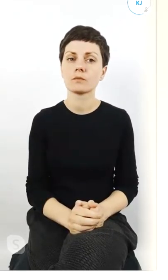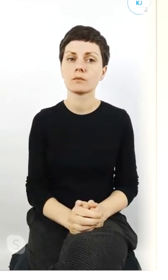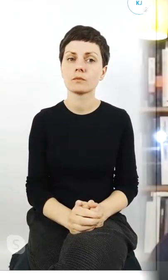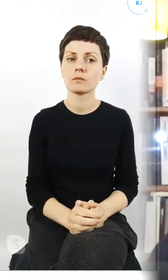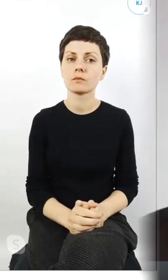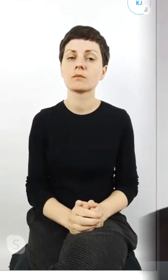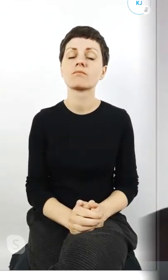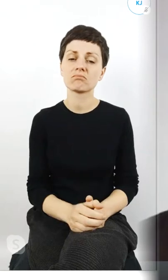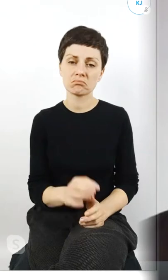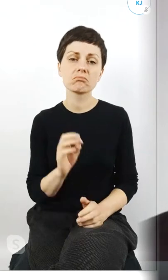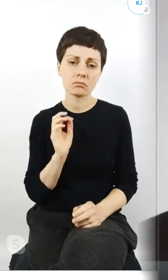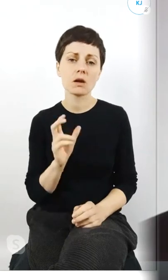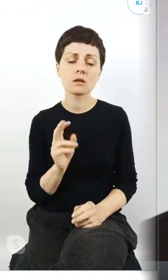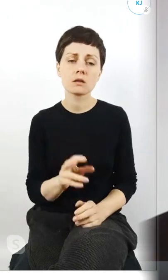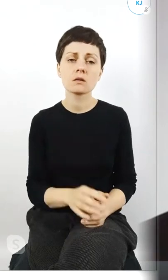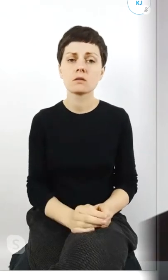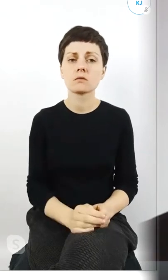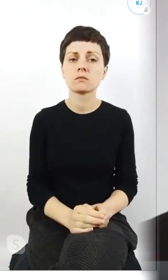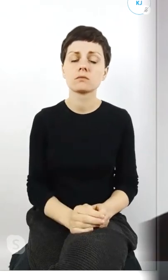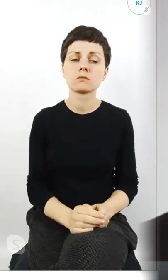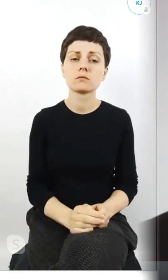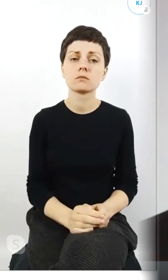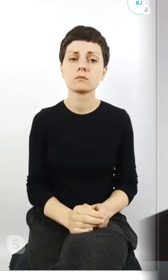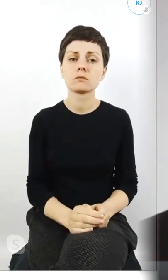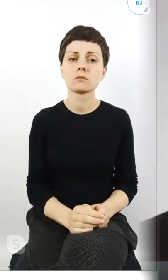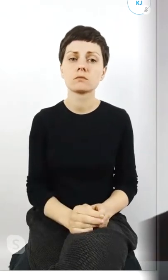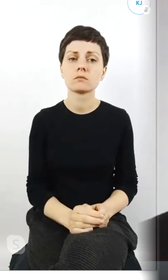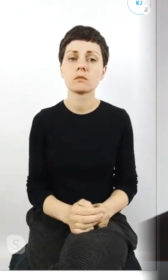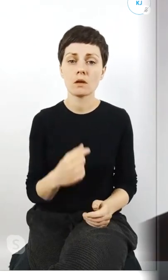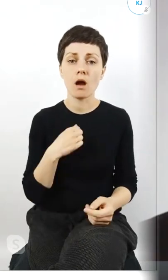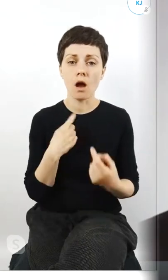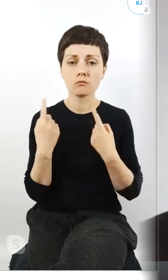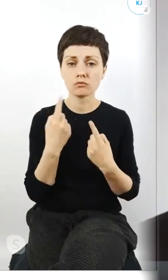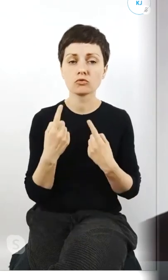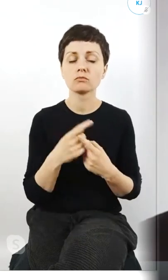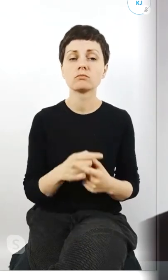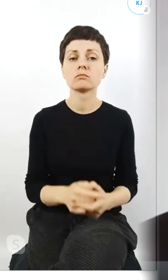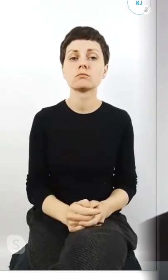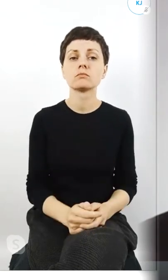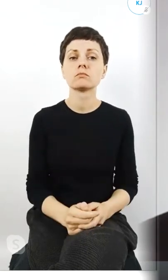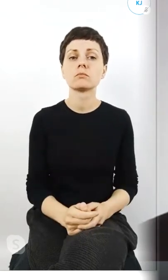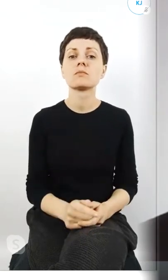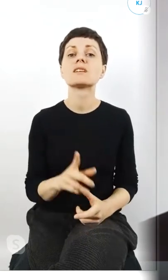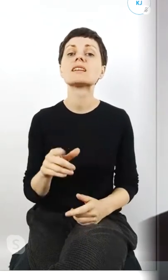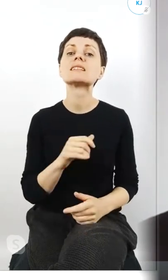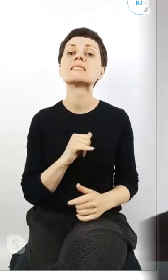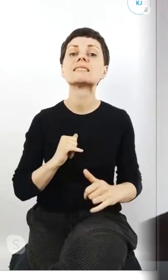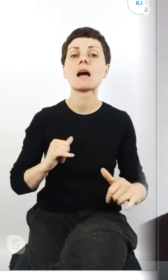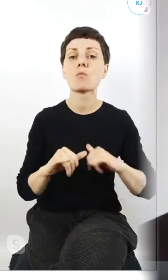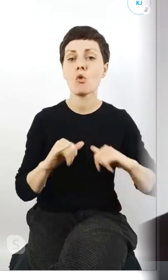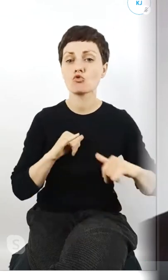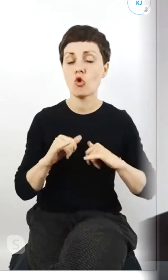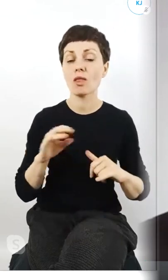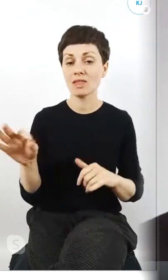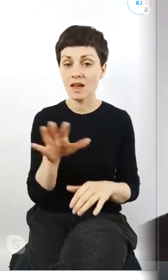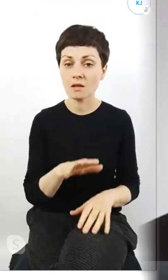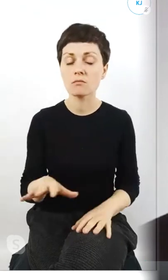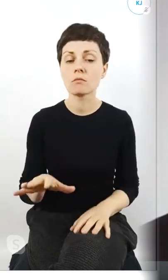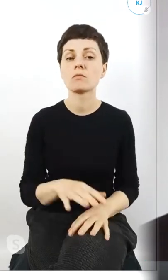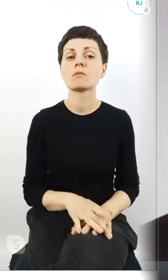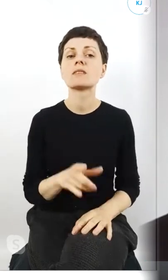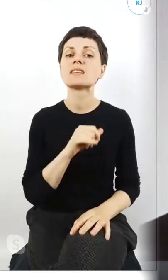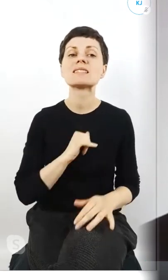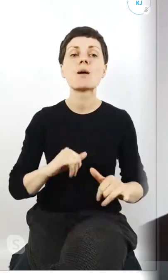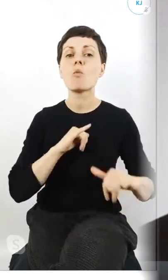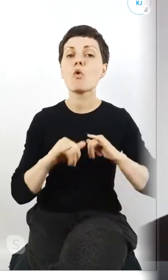No tak, tak, tak właśnie, no myślę, że tutaj jakby teren samorządu terytorialnego, że samorząd